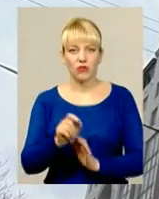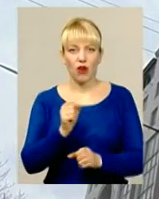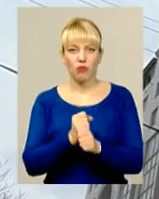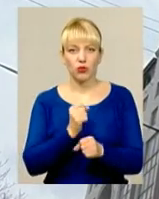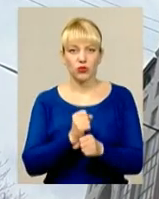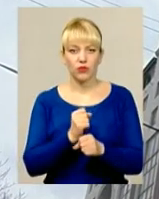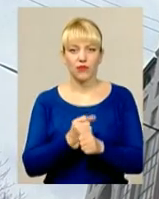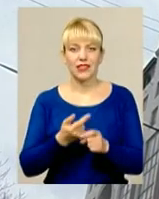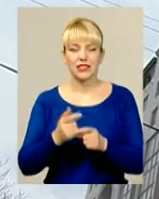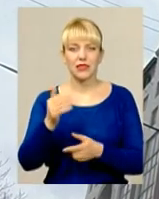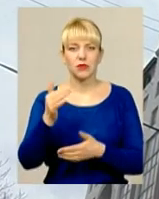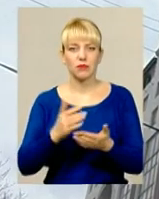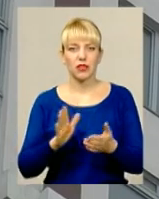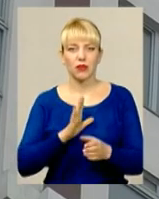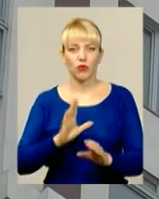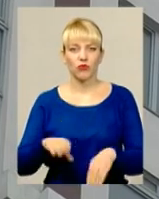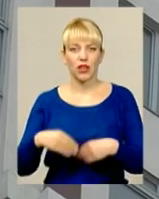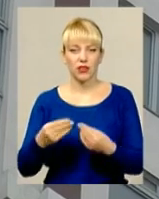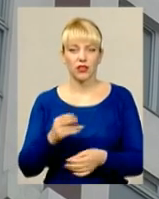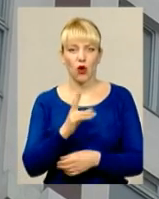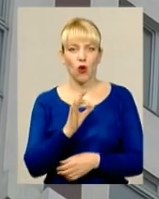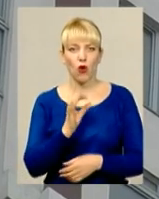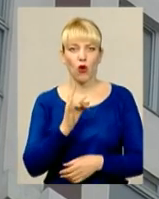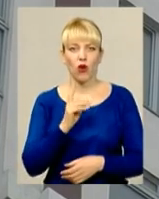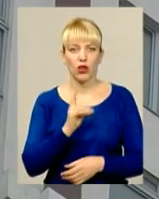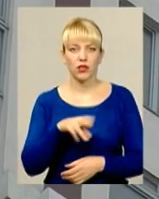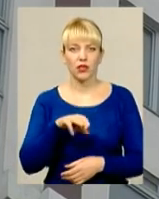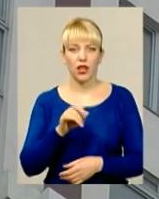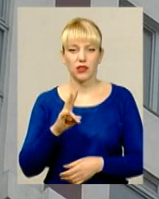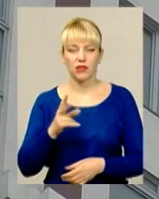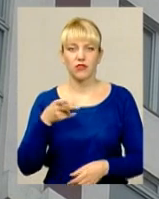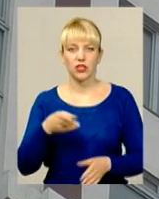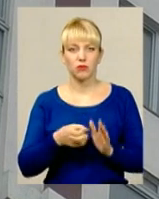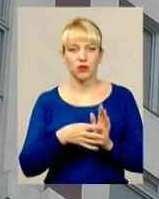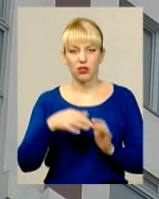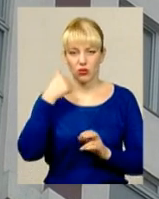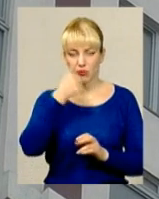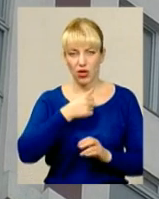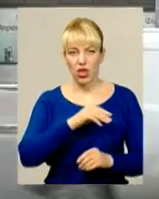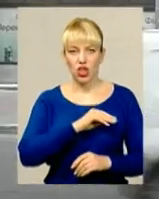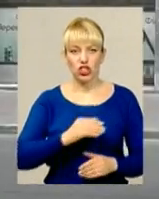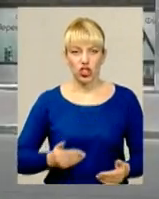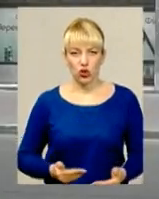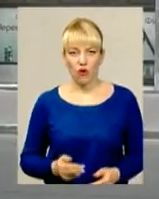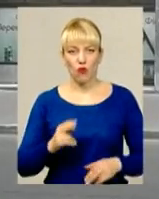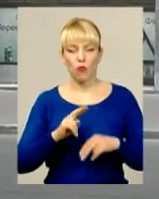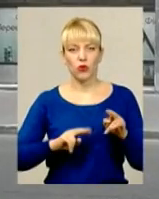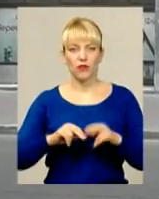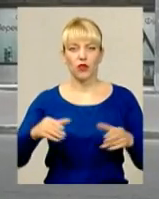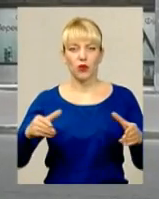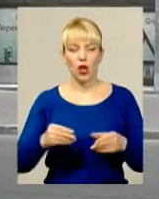«Октантом». Будівництво тривало. І у 2015 році житлово-будівельний кооператив подав декларацію у